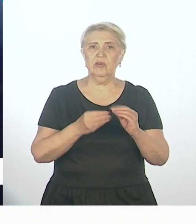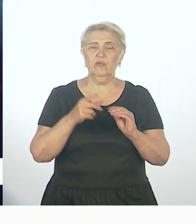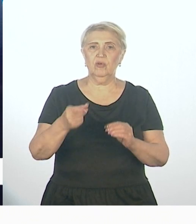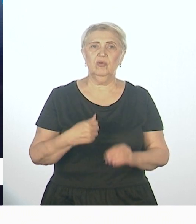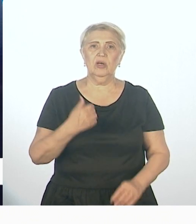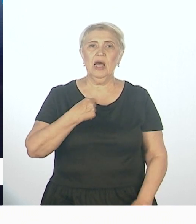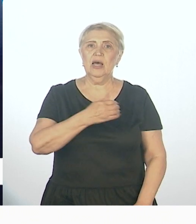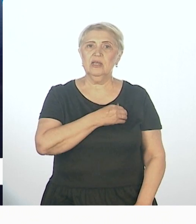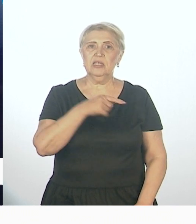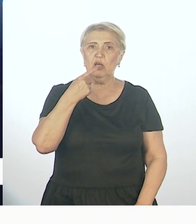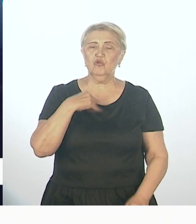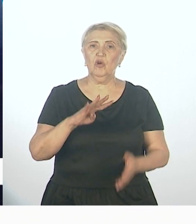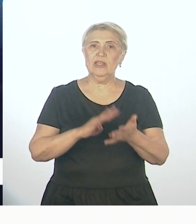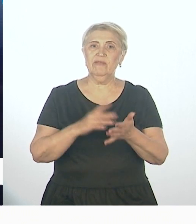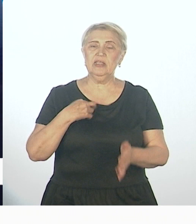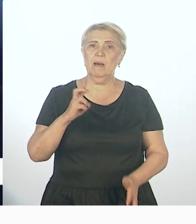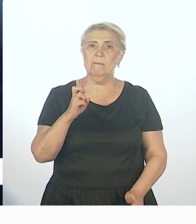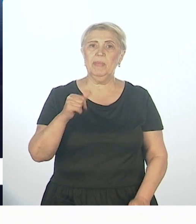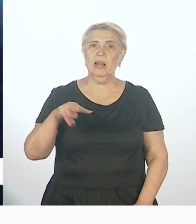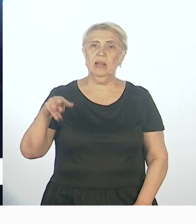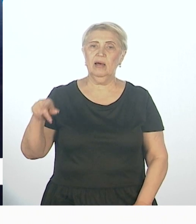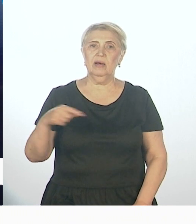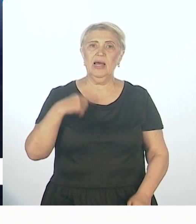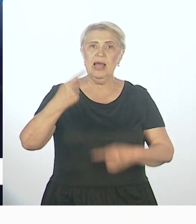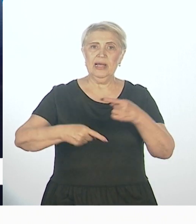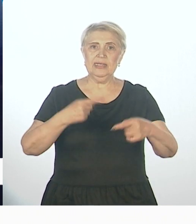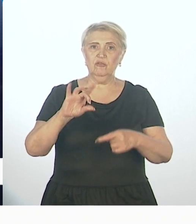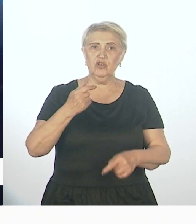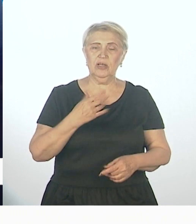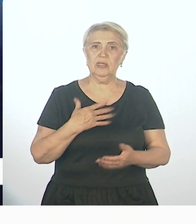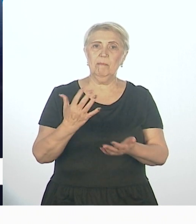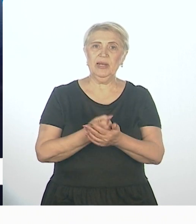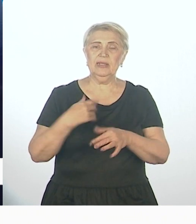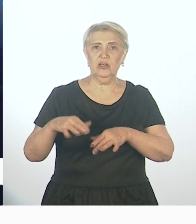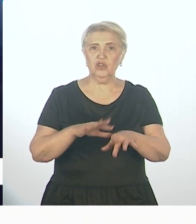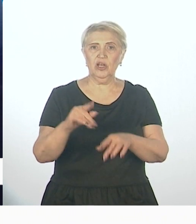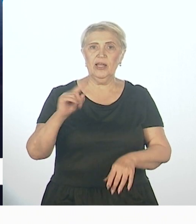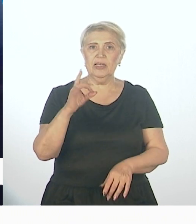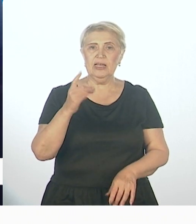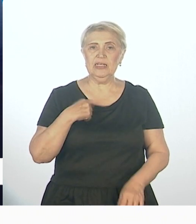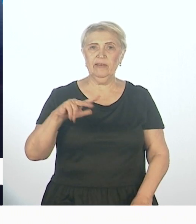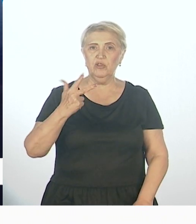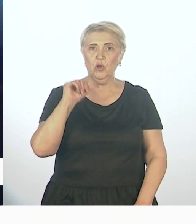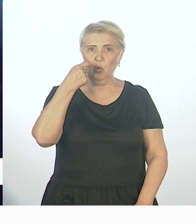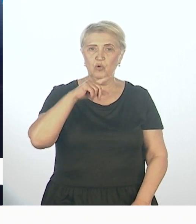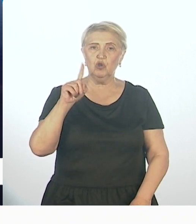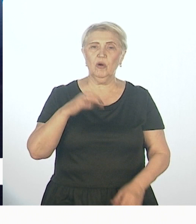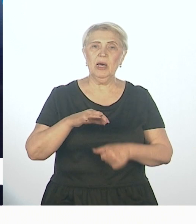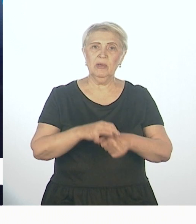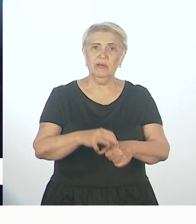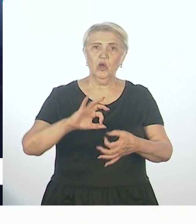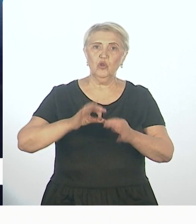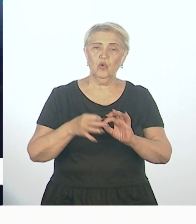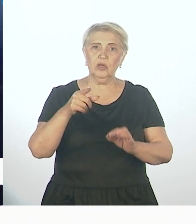Потому что в следующий раз принято решение его проводить раз в три года, чтобы подвести итоги, чтобы